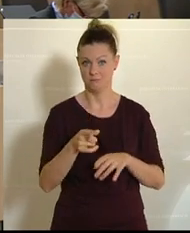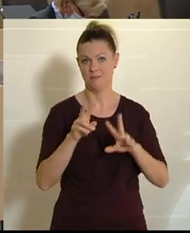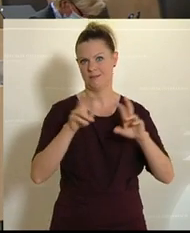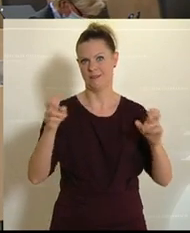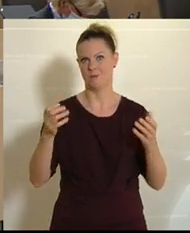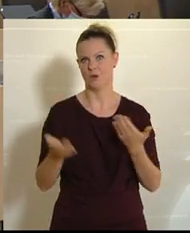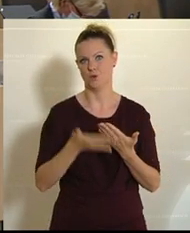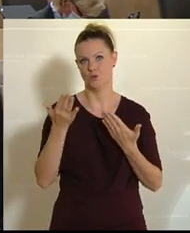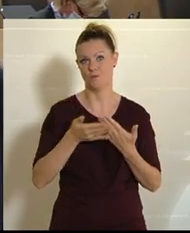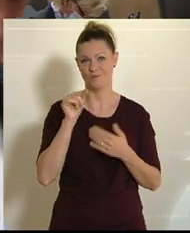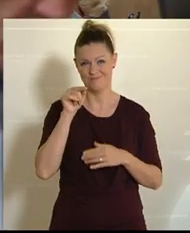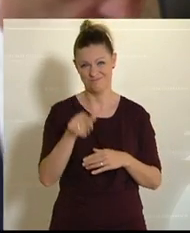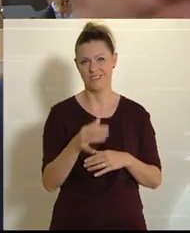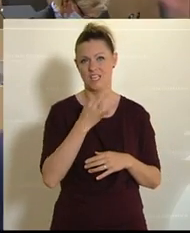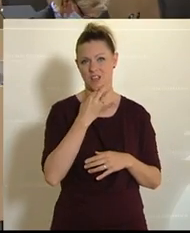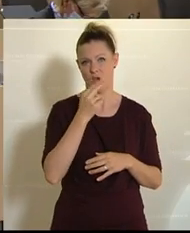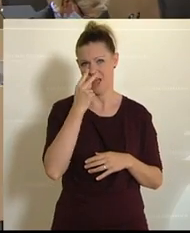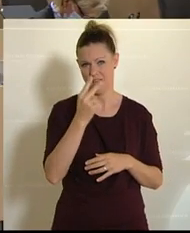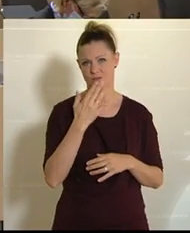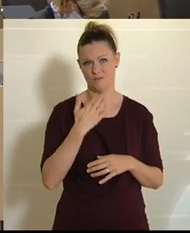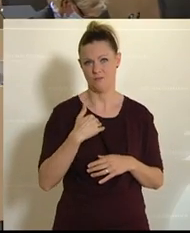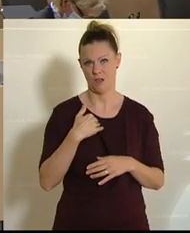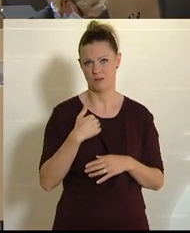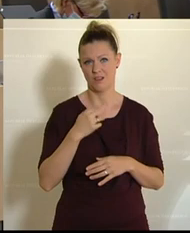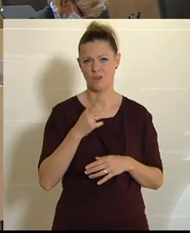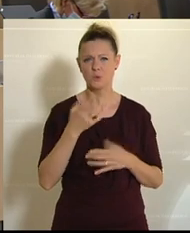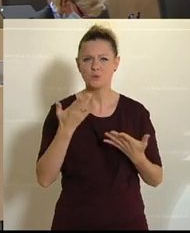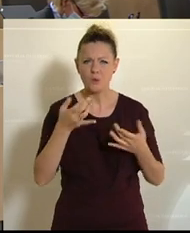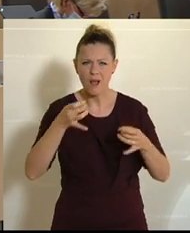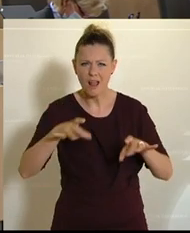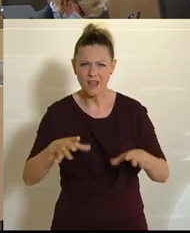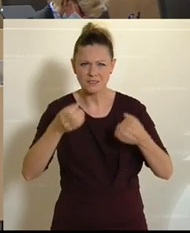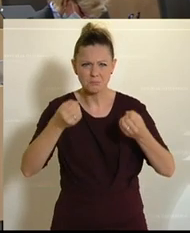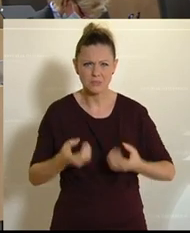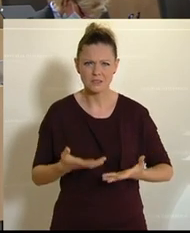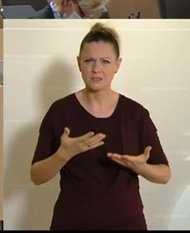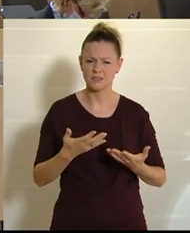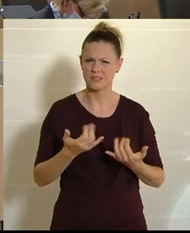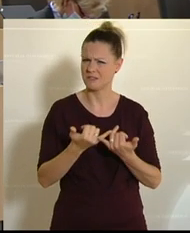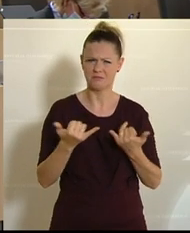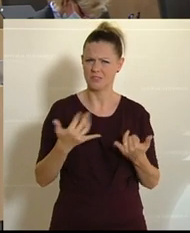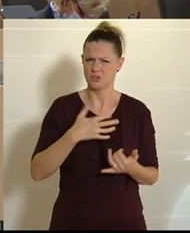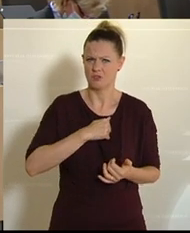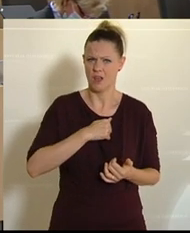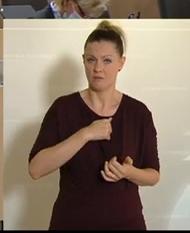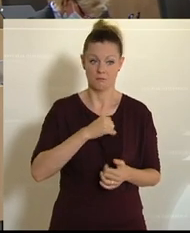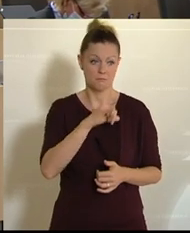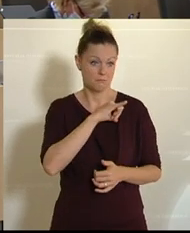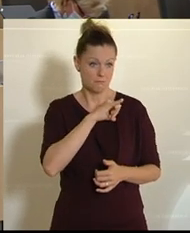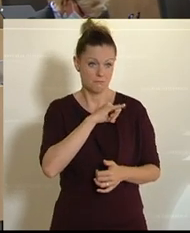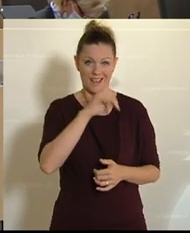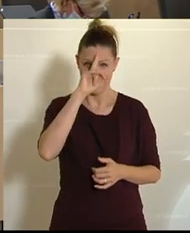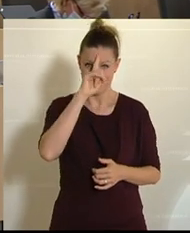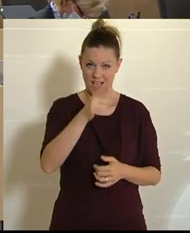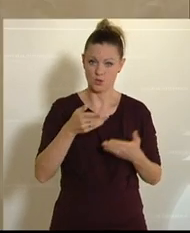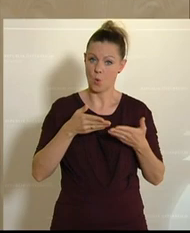Thema, das wir uns gerne genauer anschauen würden, wie es zu so einem Erlass kommen konnte. Es ist interessant, wenn man weiß und wenn